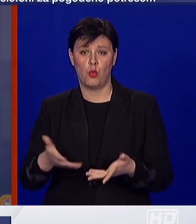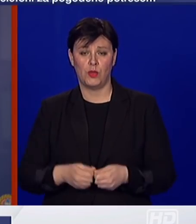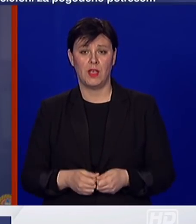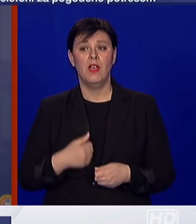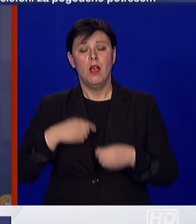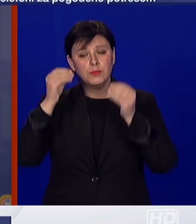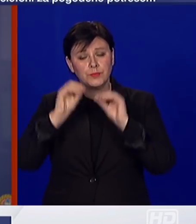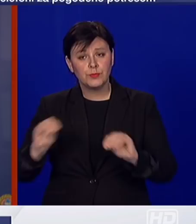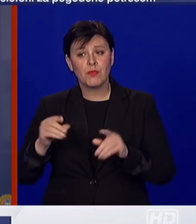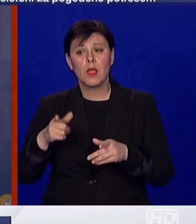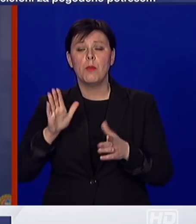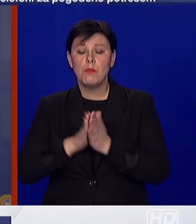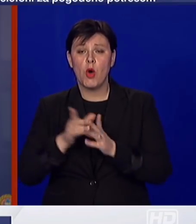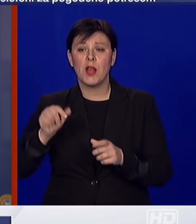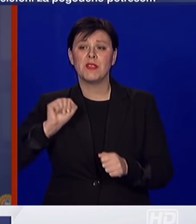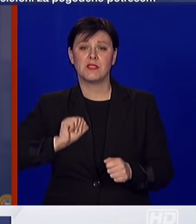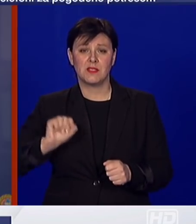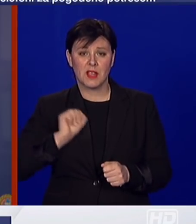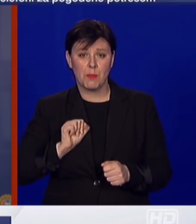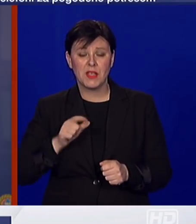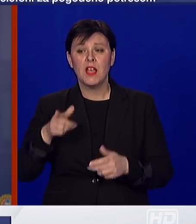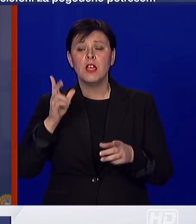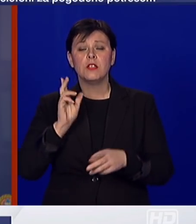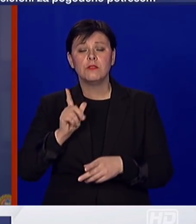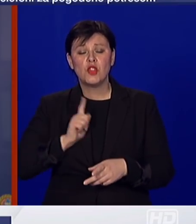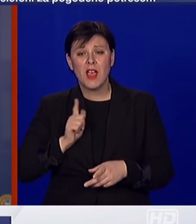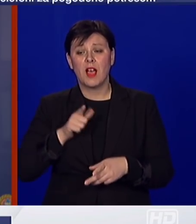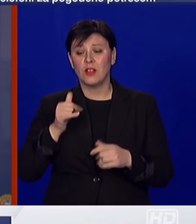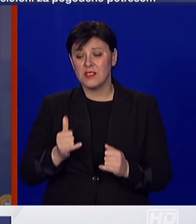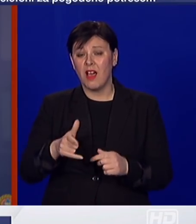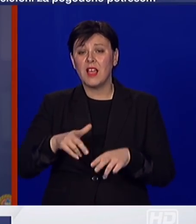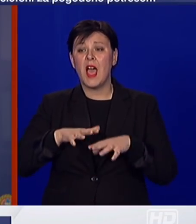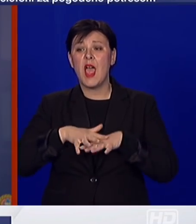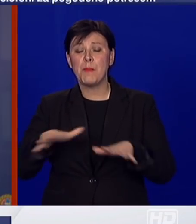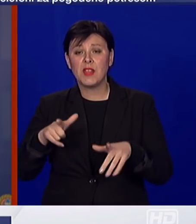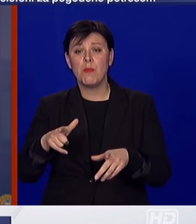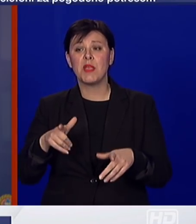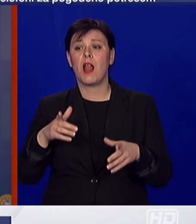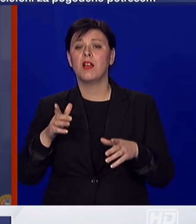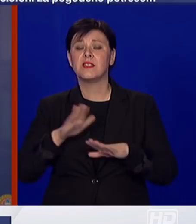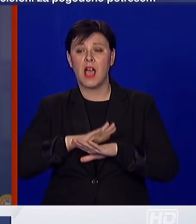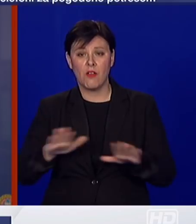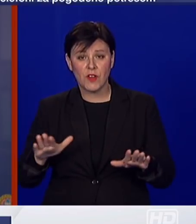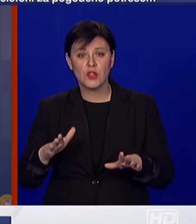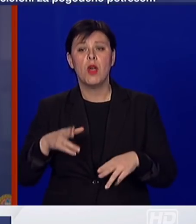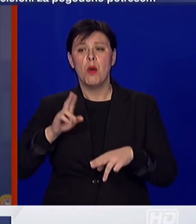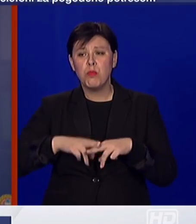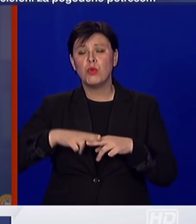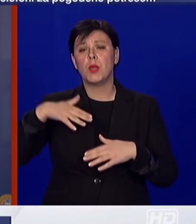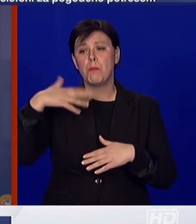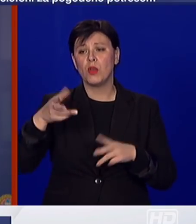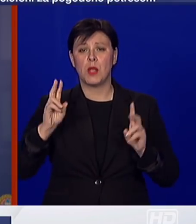svima da budemo strpljivi, da pričekamo da ova epidemija završi i bit će vremena i za druženje i za opuštanje. Međutim, do tada